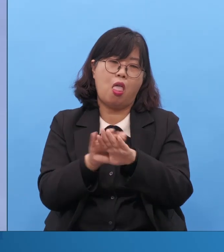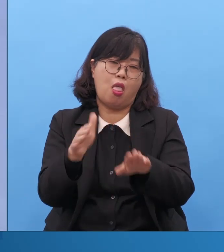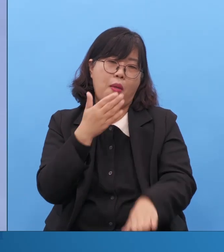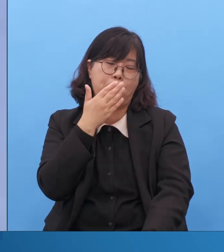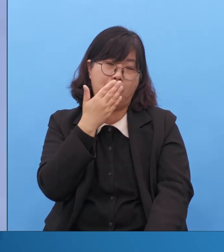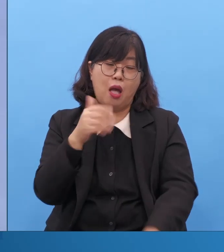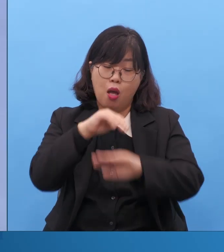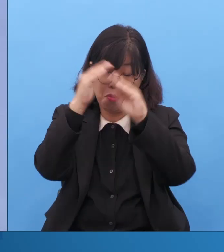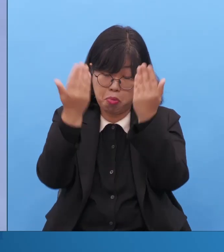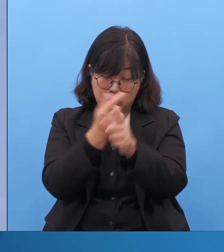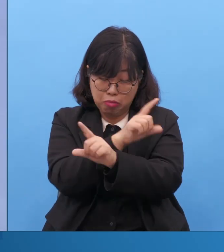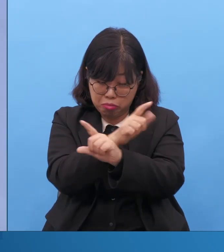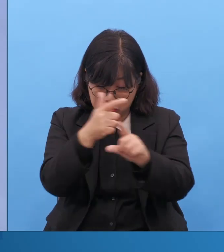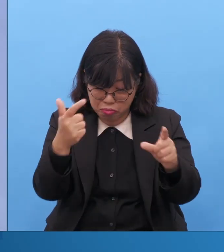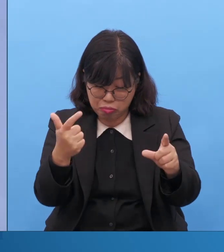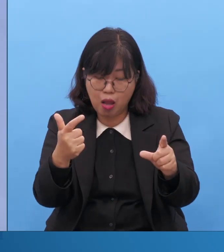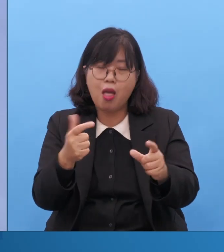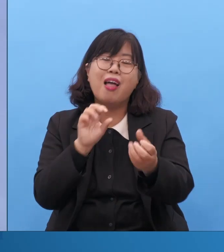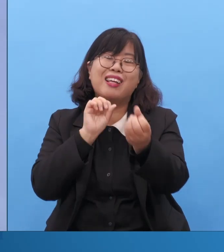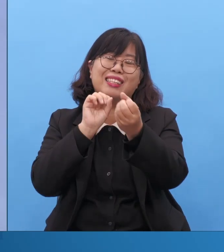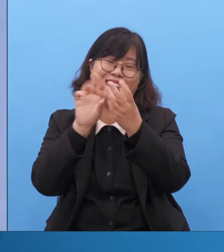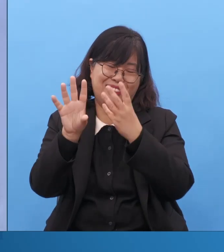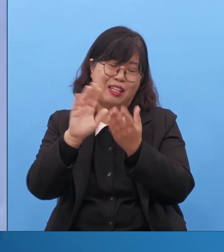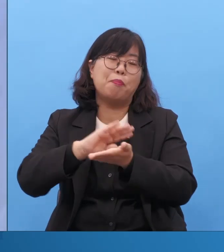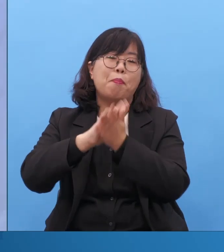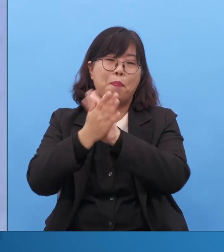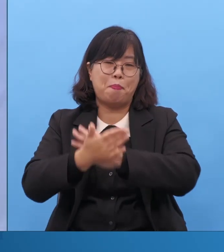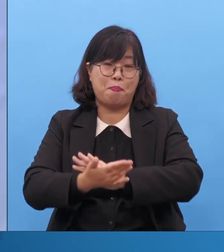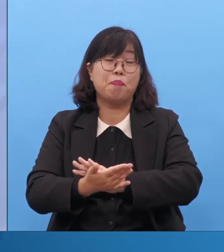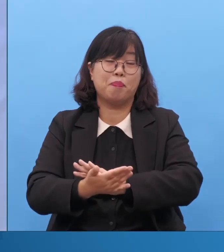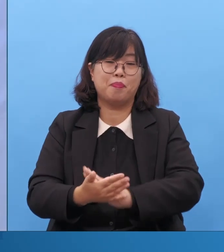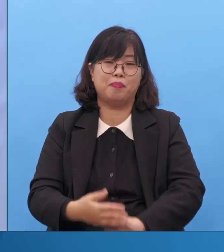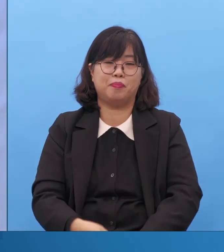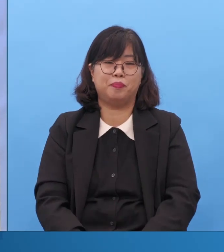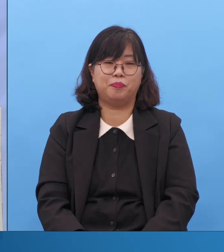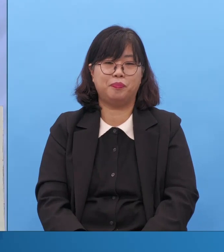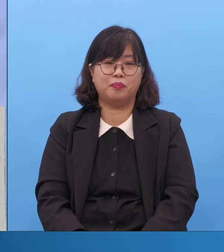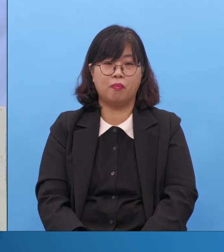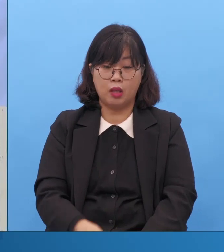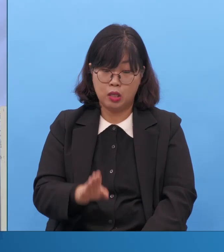진짜 하나님의 사람이라면 여기까지 연결이 되는 거예요.